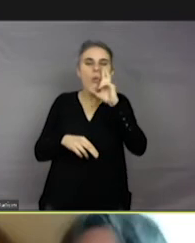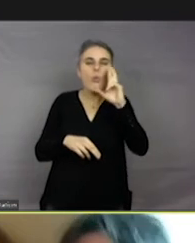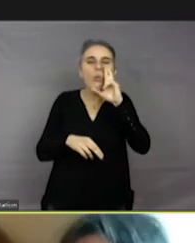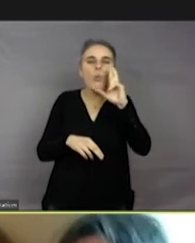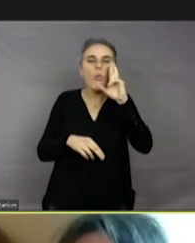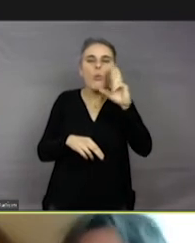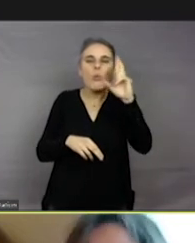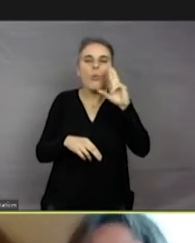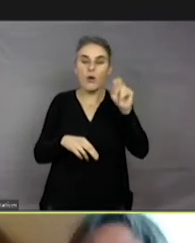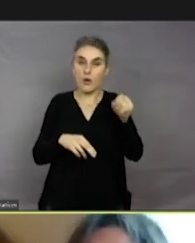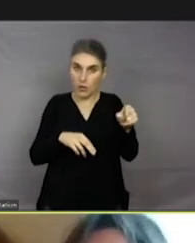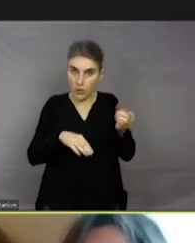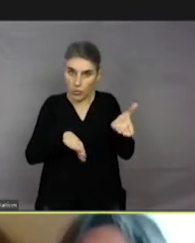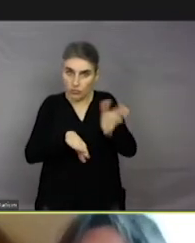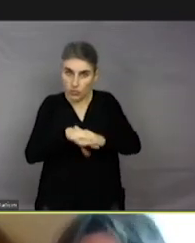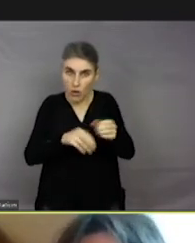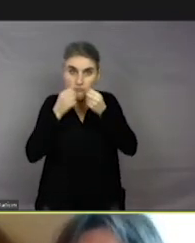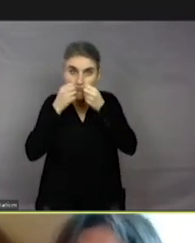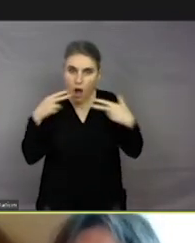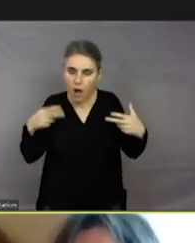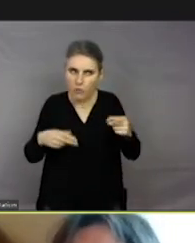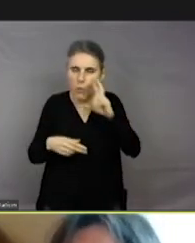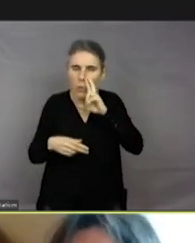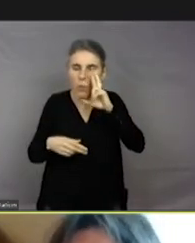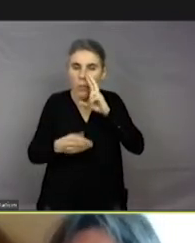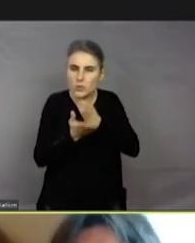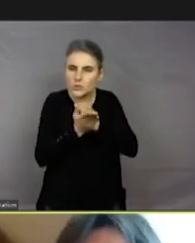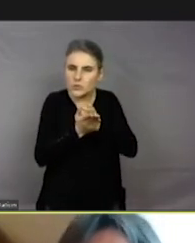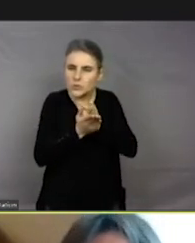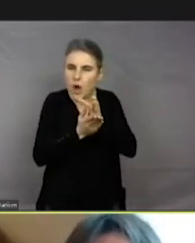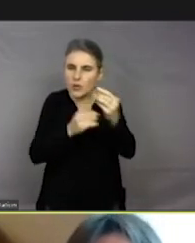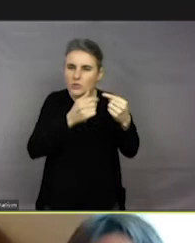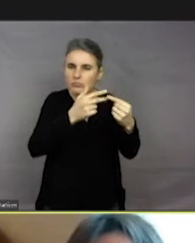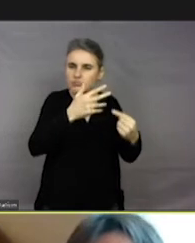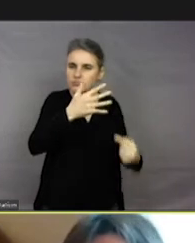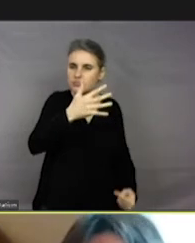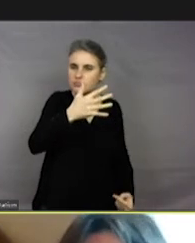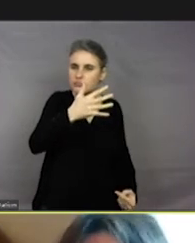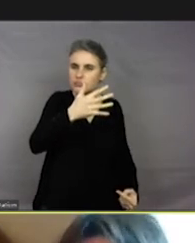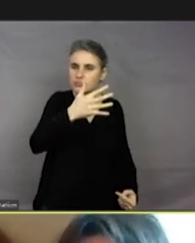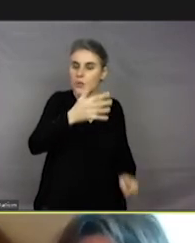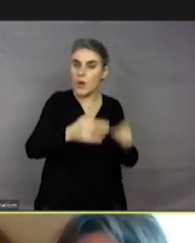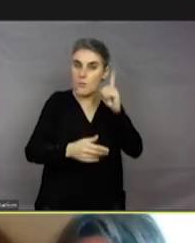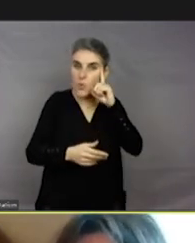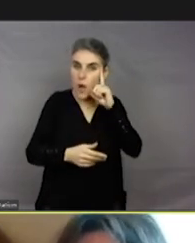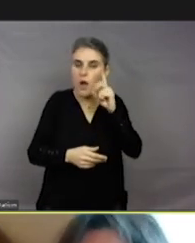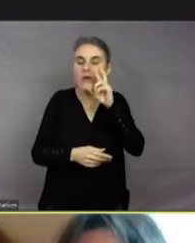ronronnement chez le chat a beaucoup plus de sens qu'on ne le pense. Il a un sens qui est pour